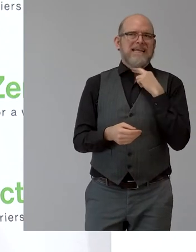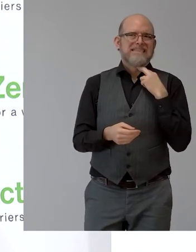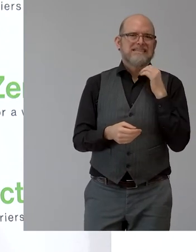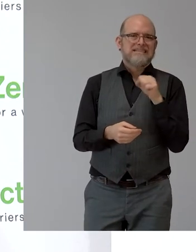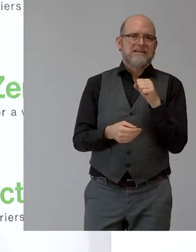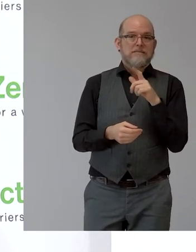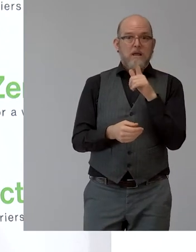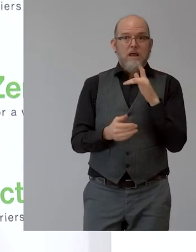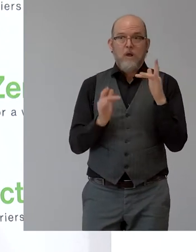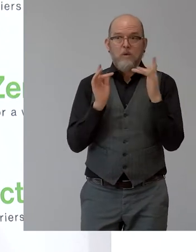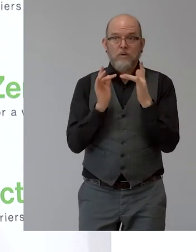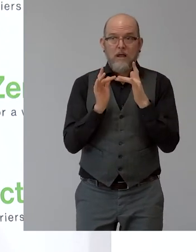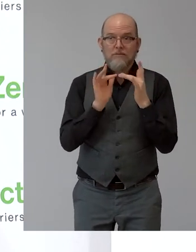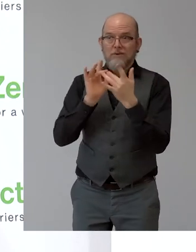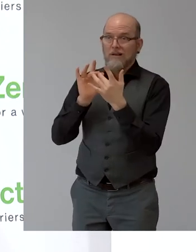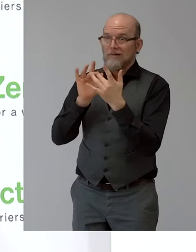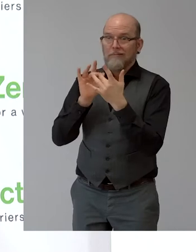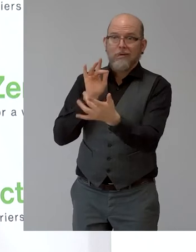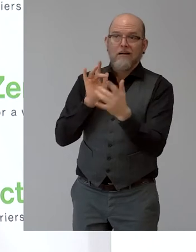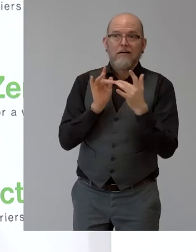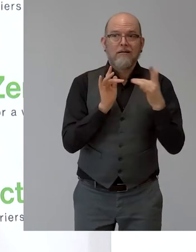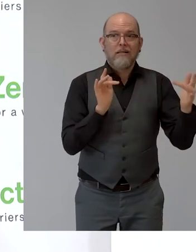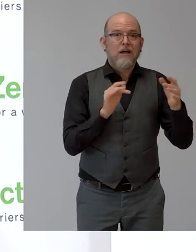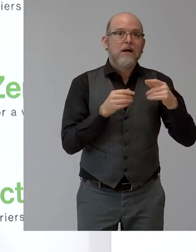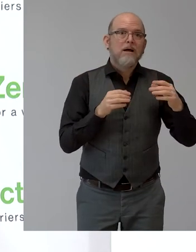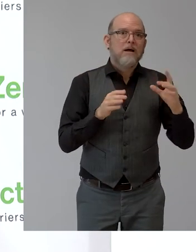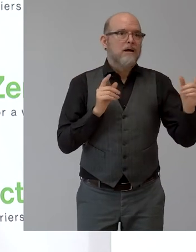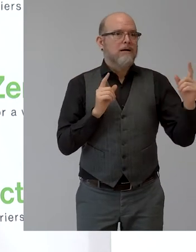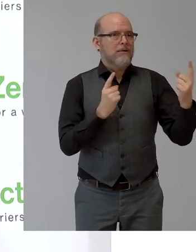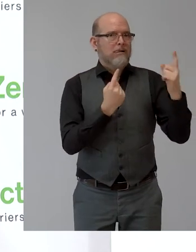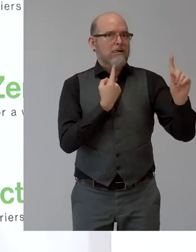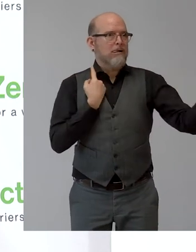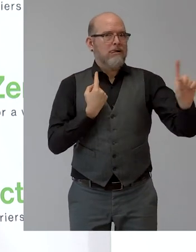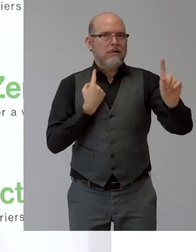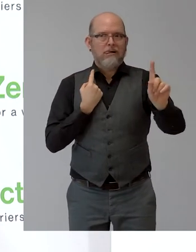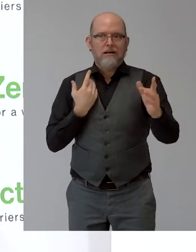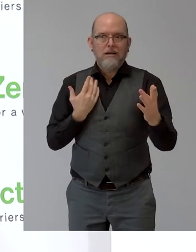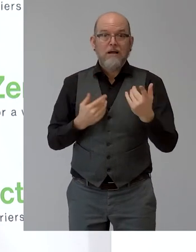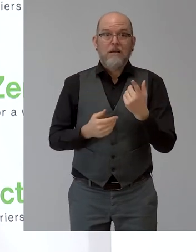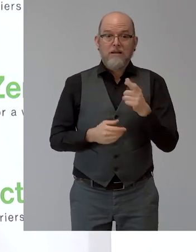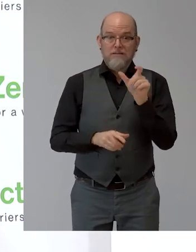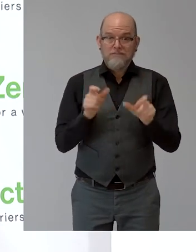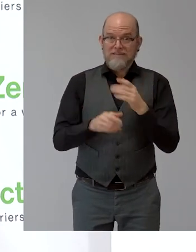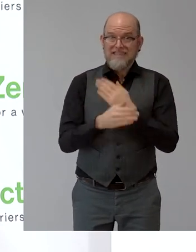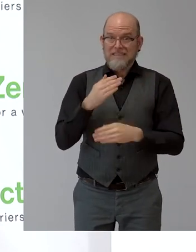direkte Kontakt verloren geht. Besonders für Menschen mit Behinderungen ist die Sichtbarkeit in der Gesellschaft am Arbeitsplatz ein sehr wichtiger.